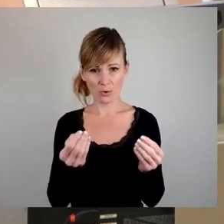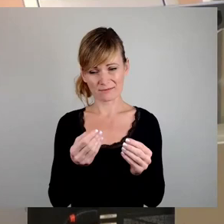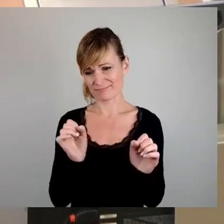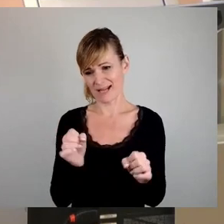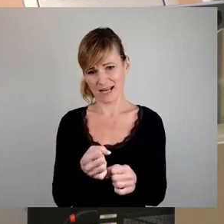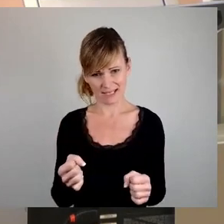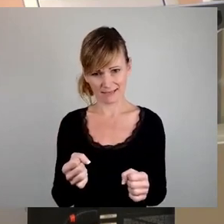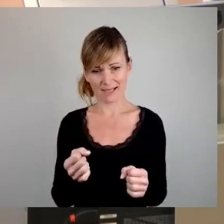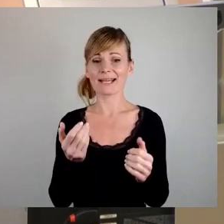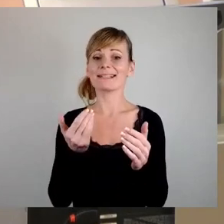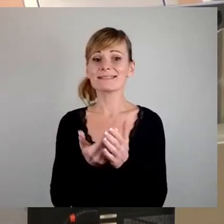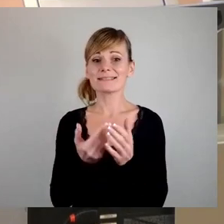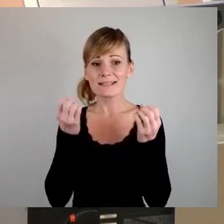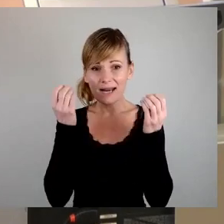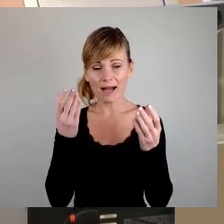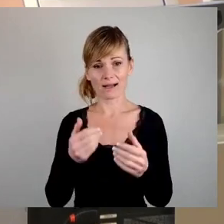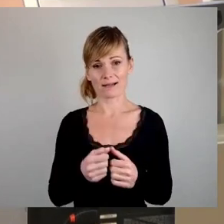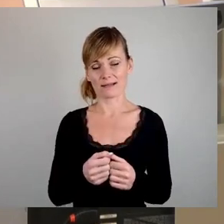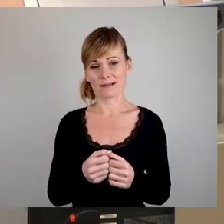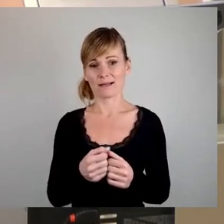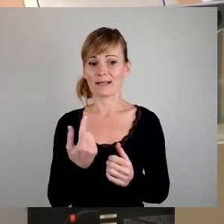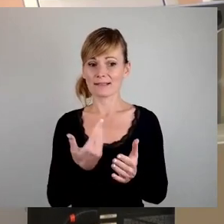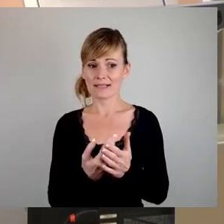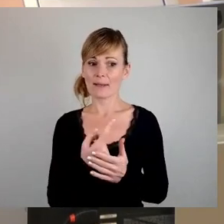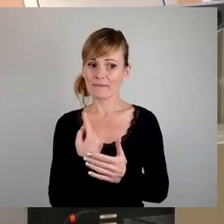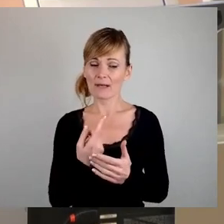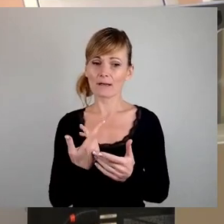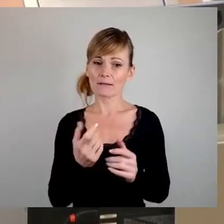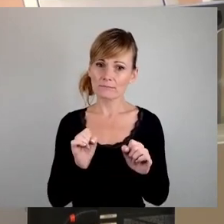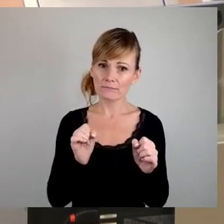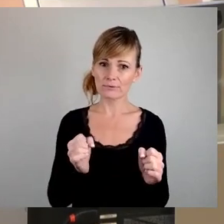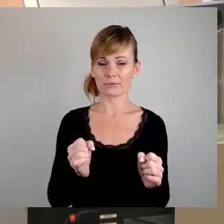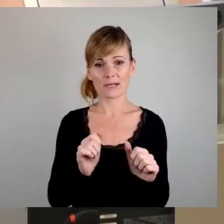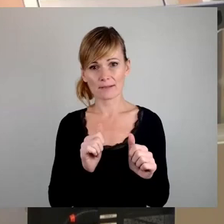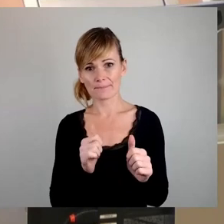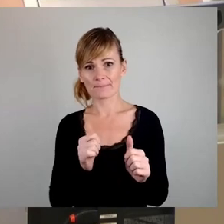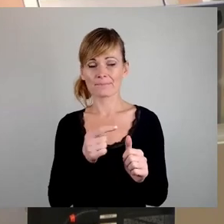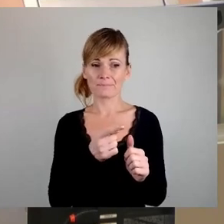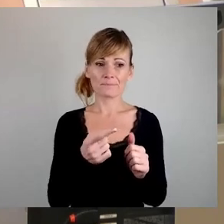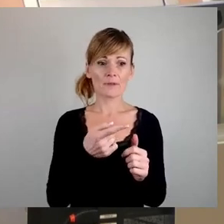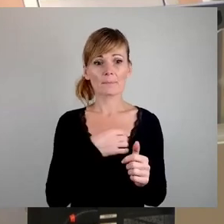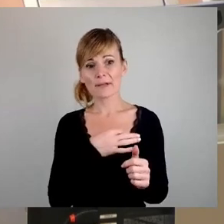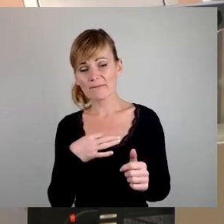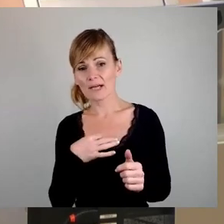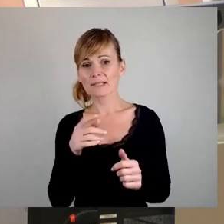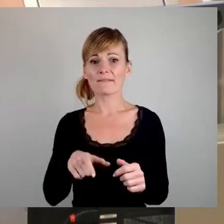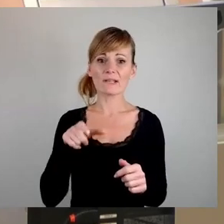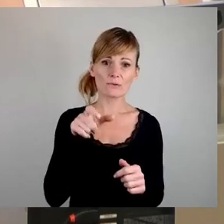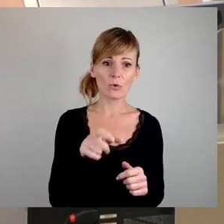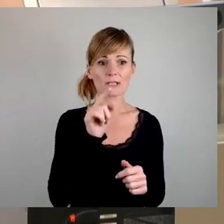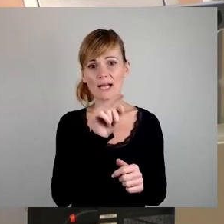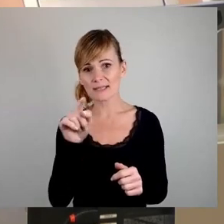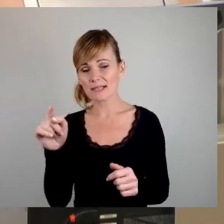von Genossenschaften, von privaten Investoren uns ebenfalls erhoffen. Und ich möchte ausdrücklich